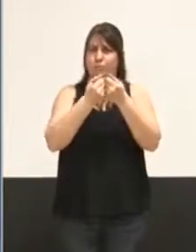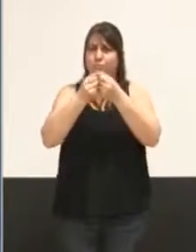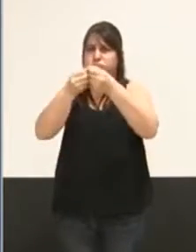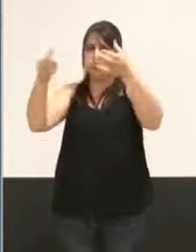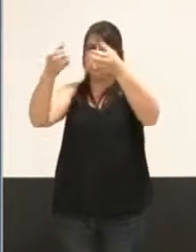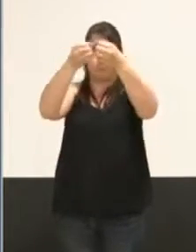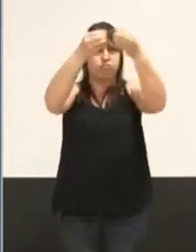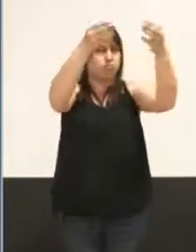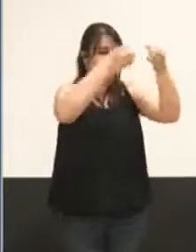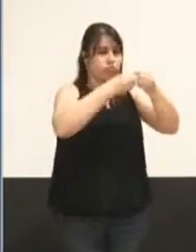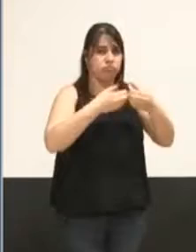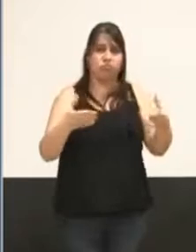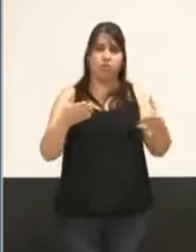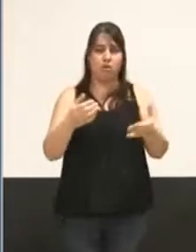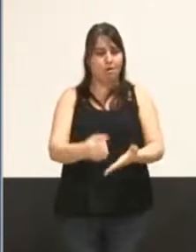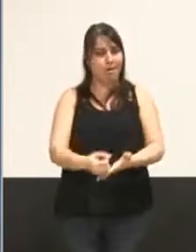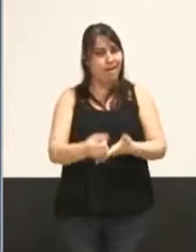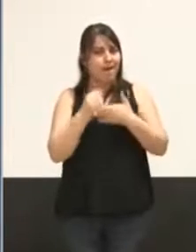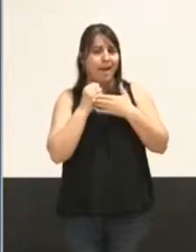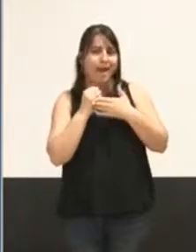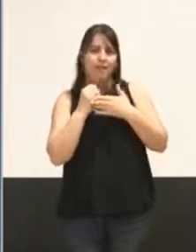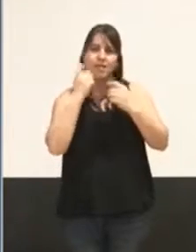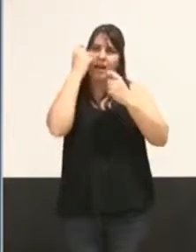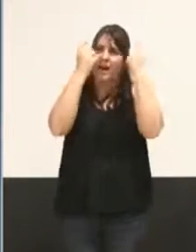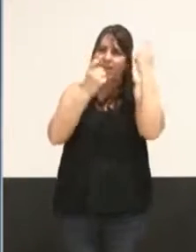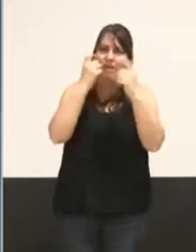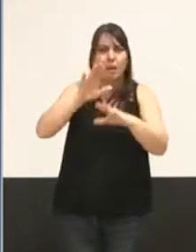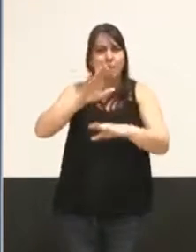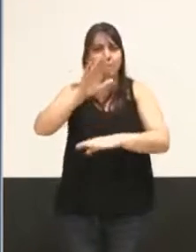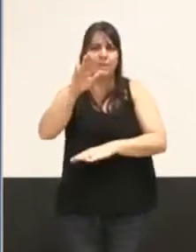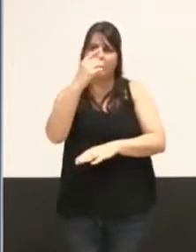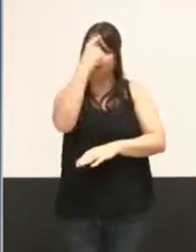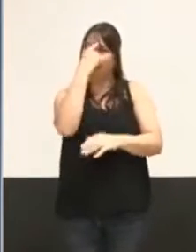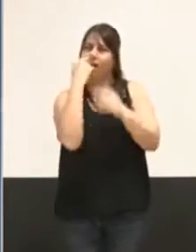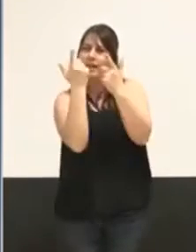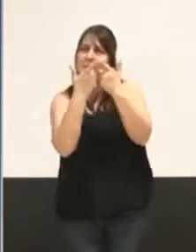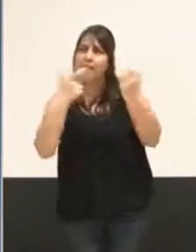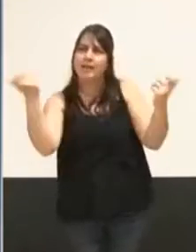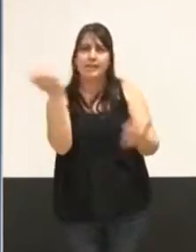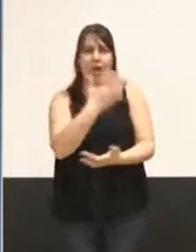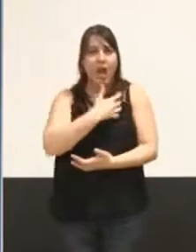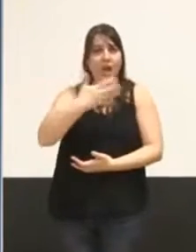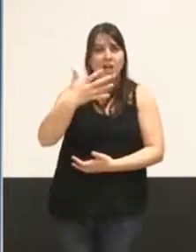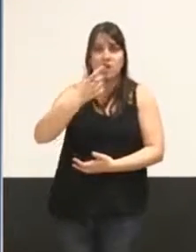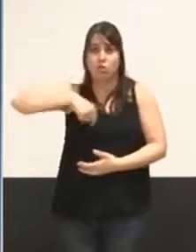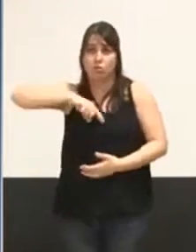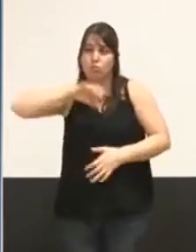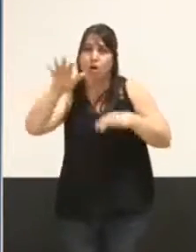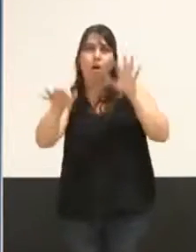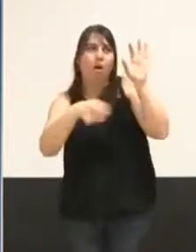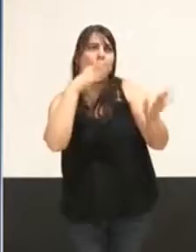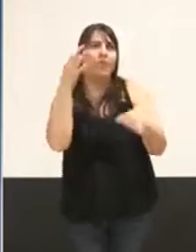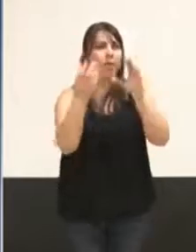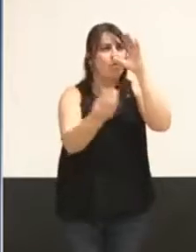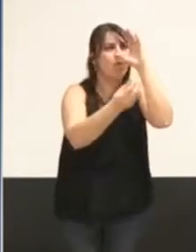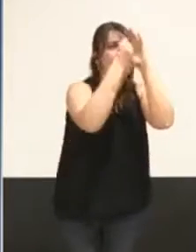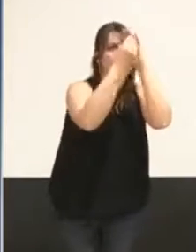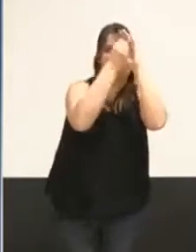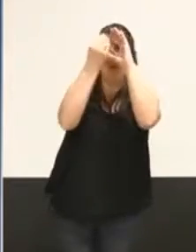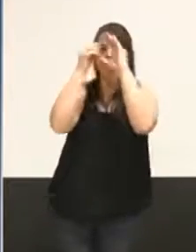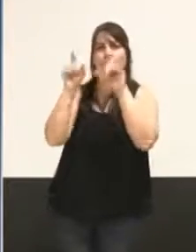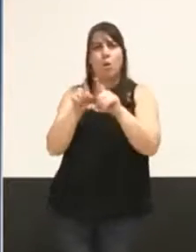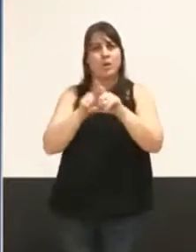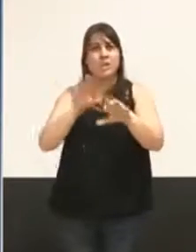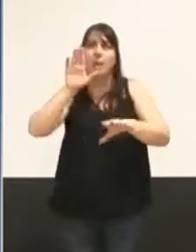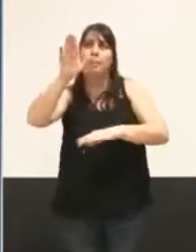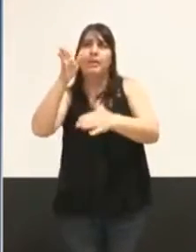aussi à en mieux saisir la diversité, la richesse, et les difficultés qui sont